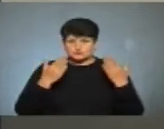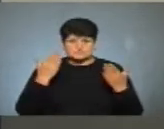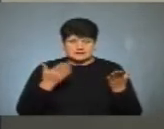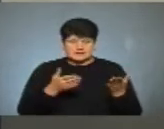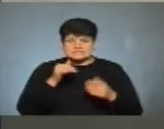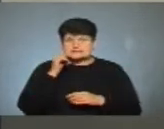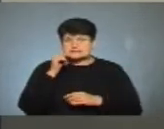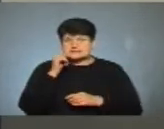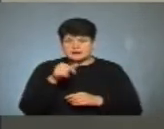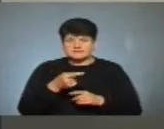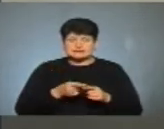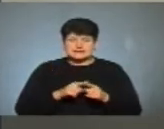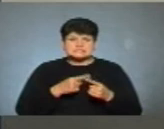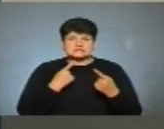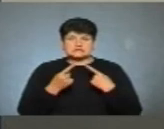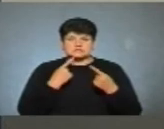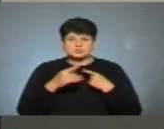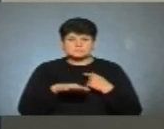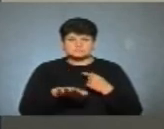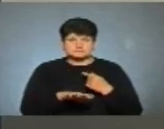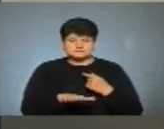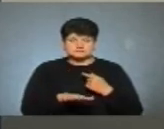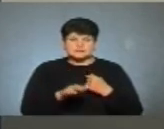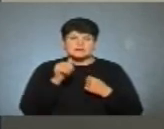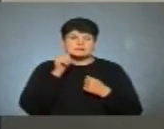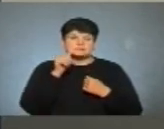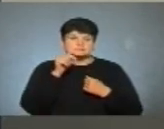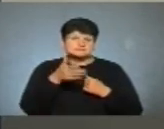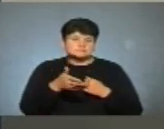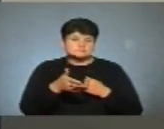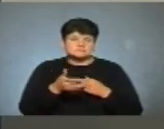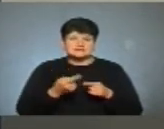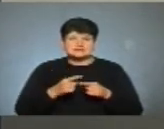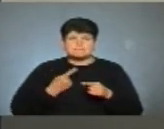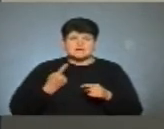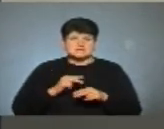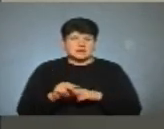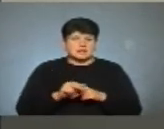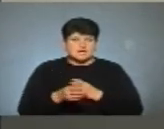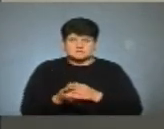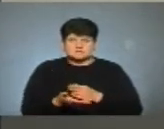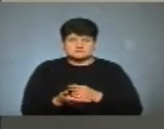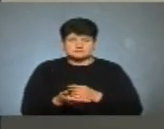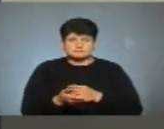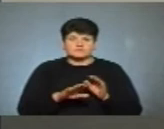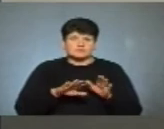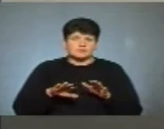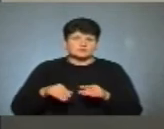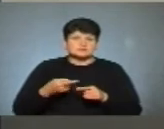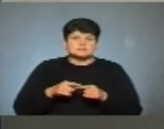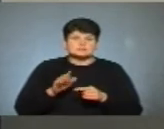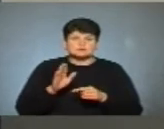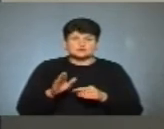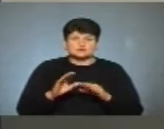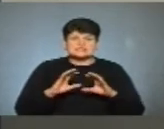Завтра вона може бути дискусійною платформою. Післязавтра це будуть майстер-класи. Пізніше це буде